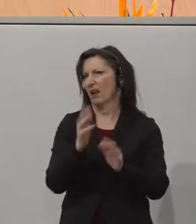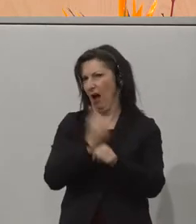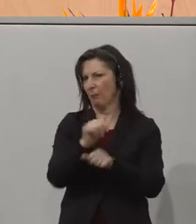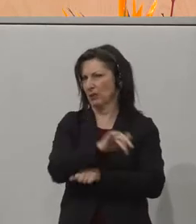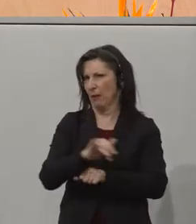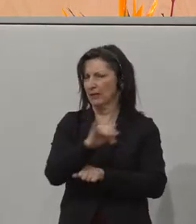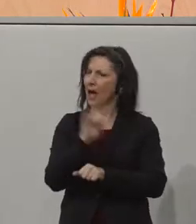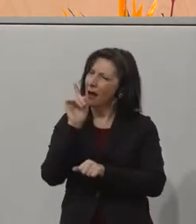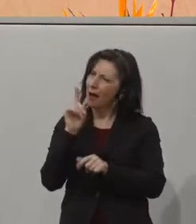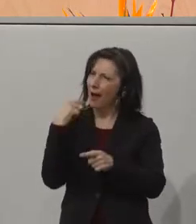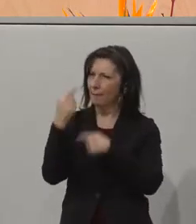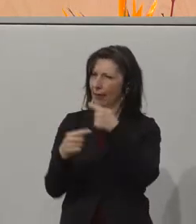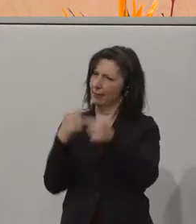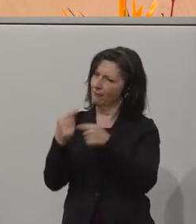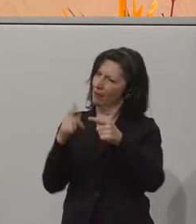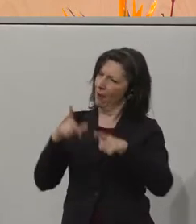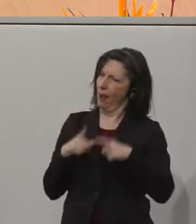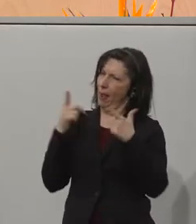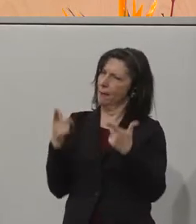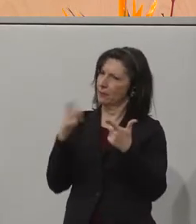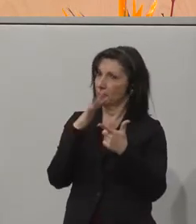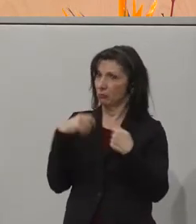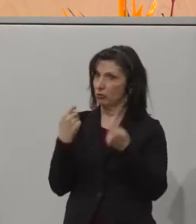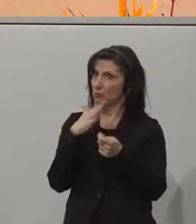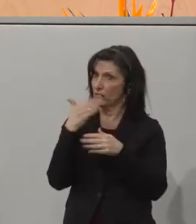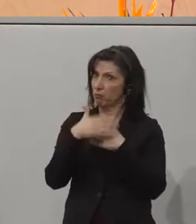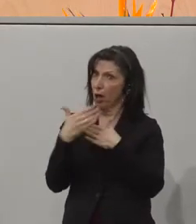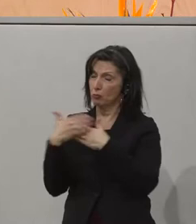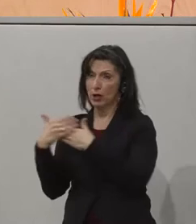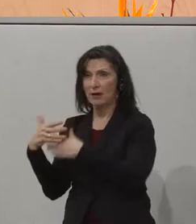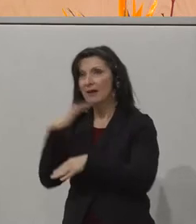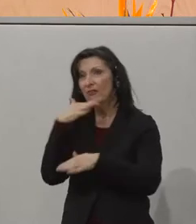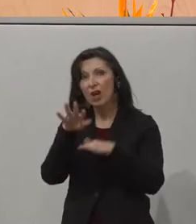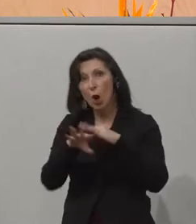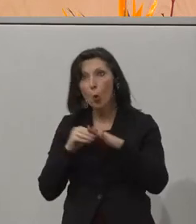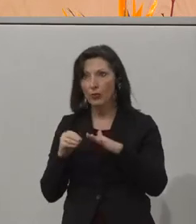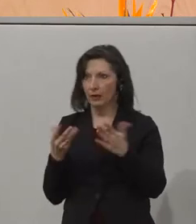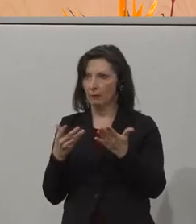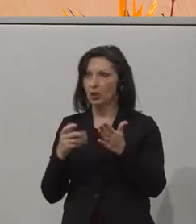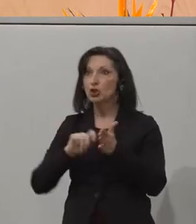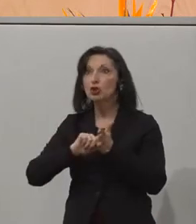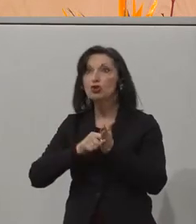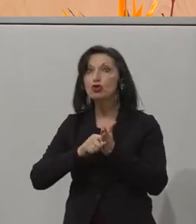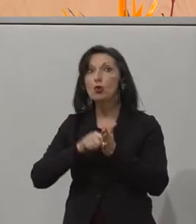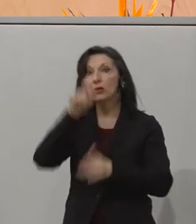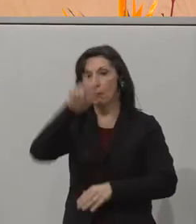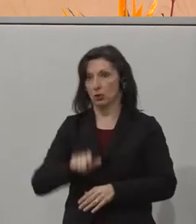zeigt uns auch an vielen Beispielen, dass in vielen Unternehmen unverzichtbare Schlüsselkräfte erkannt wurden, in Menschen,